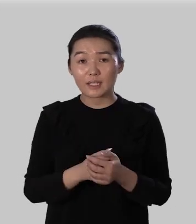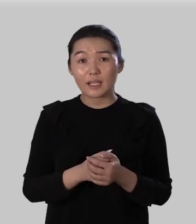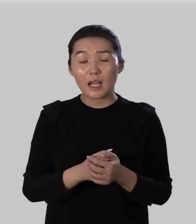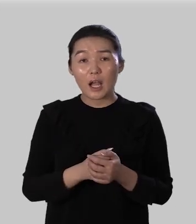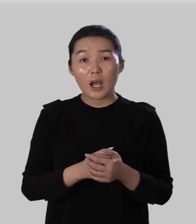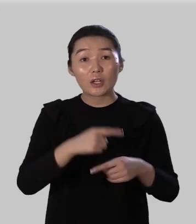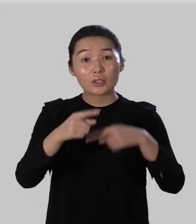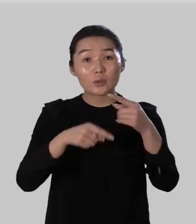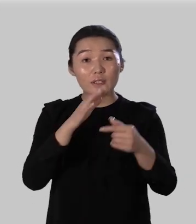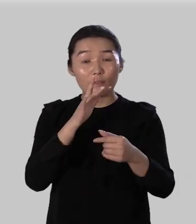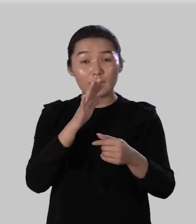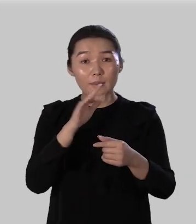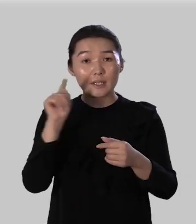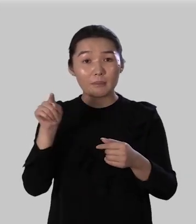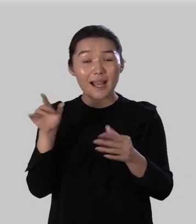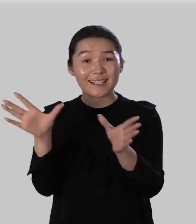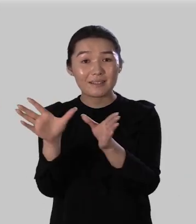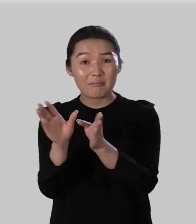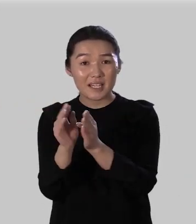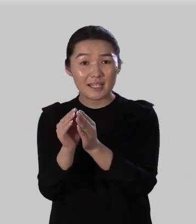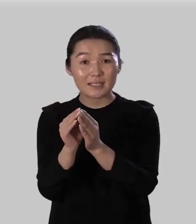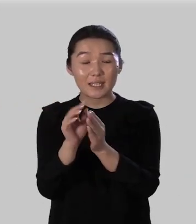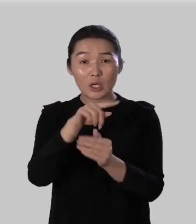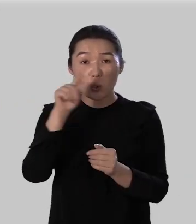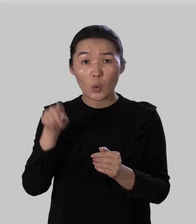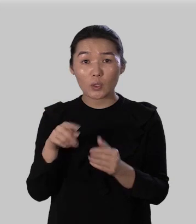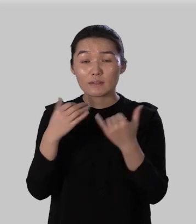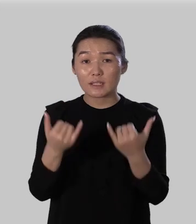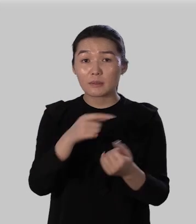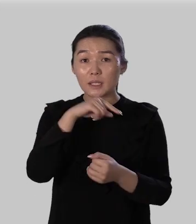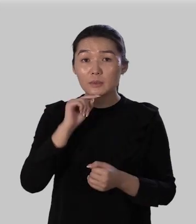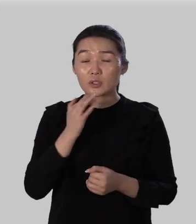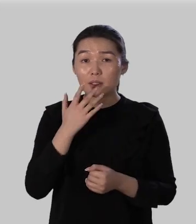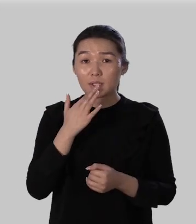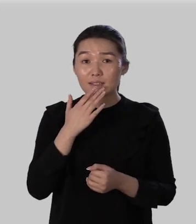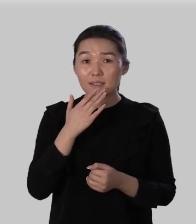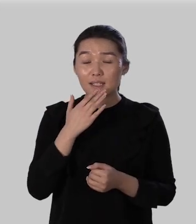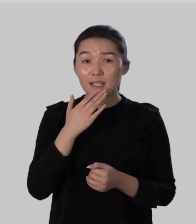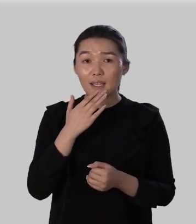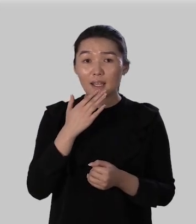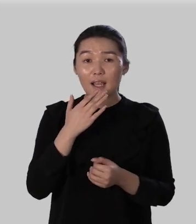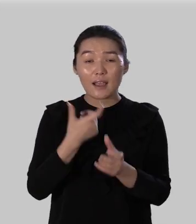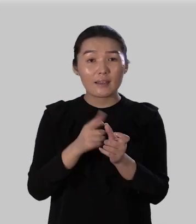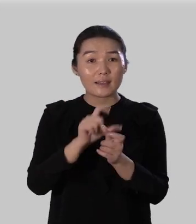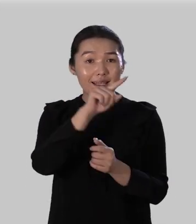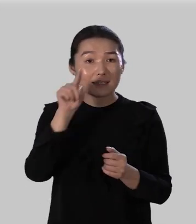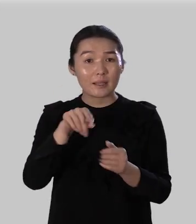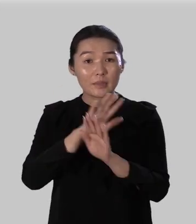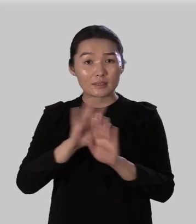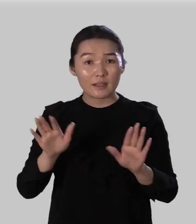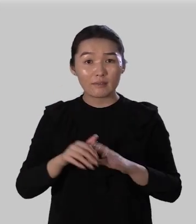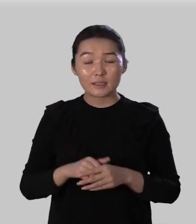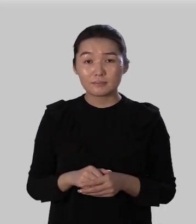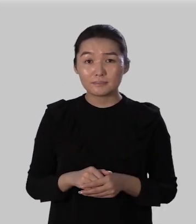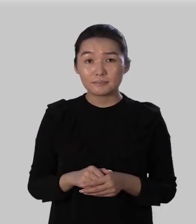но со временем они приросли к корню и в современном русском языке не являются приставками